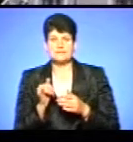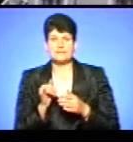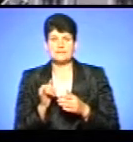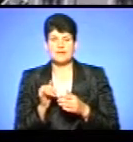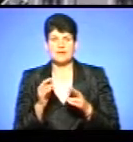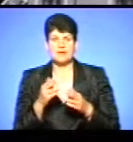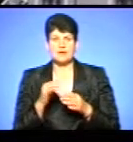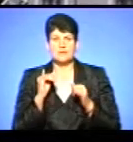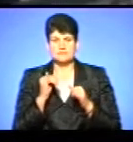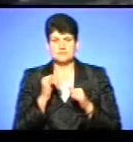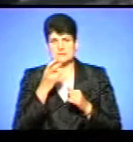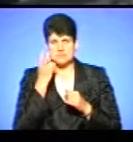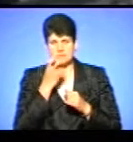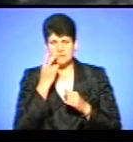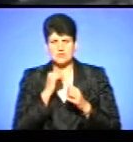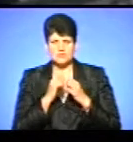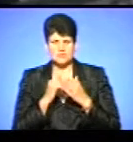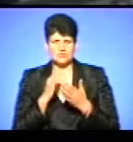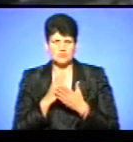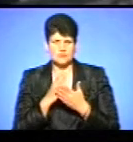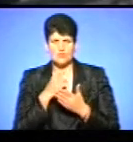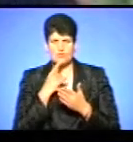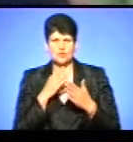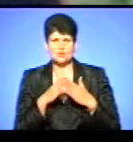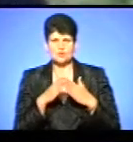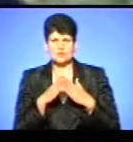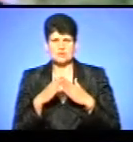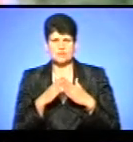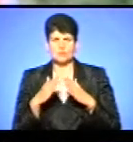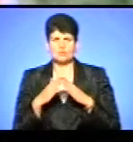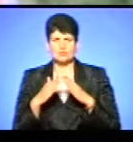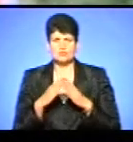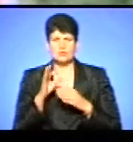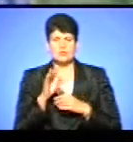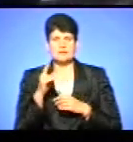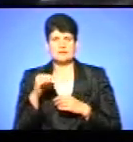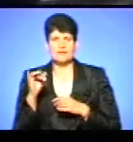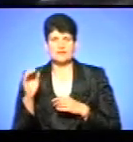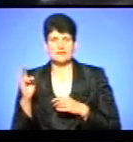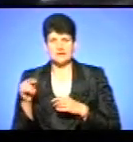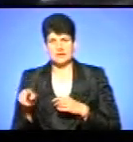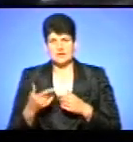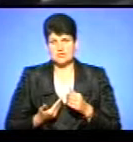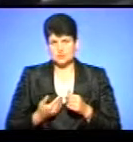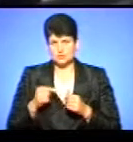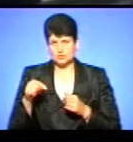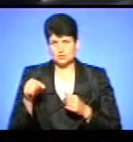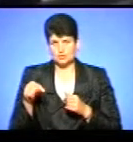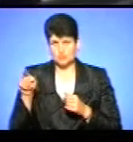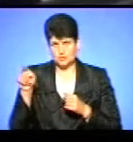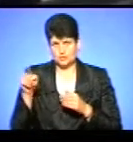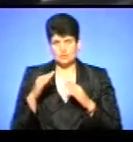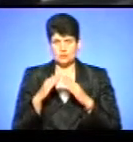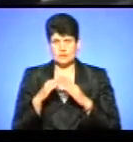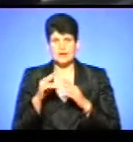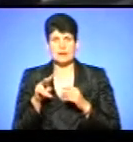Неприємний запах у цьому місці є часто, каже жителька сусідній багатоповерхівки Ольга Давиденко. Я живу тут, в цьому будинку